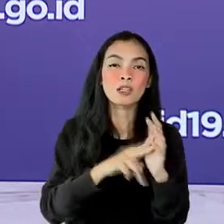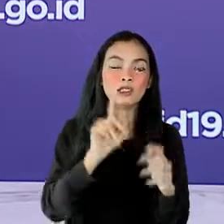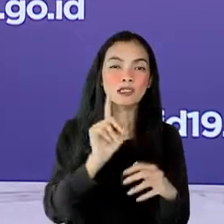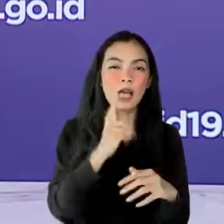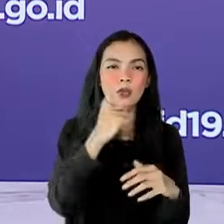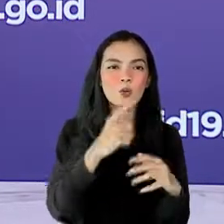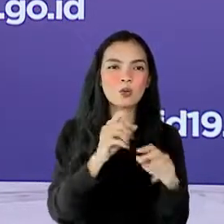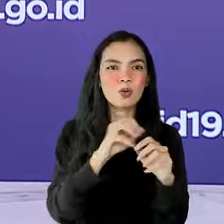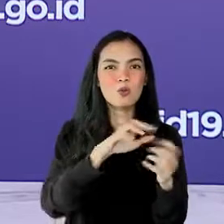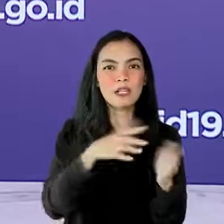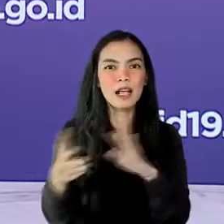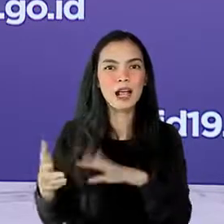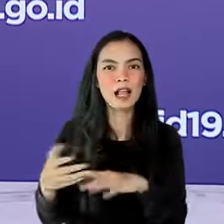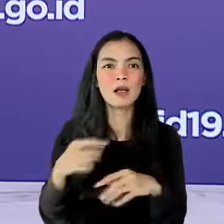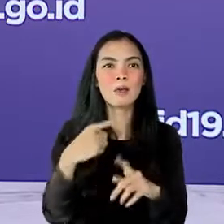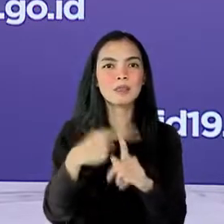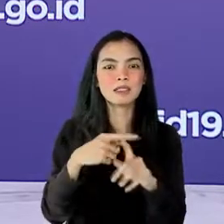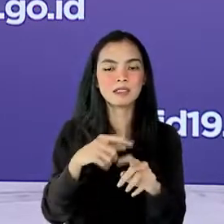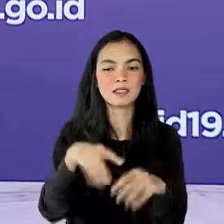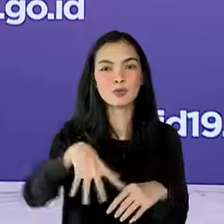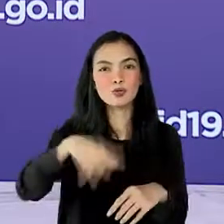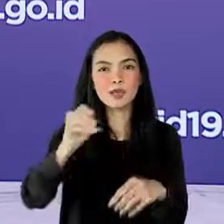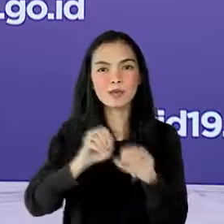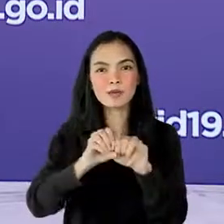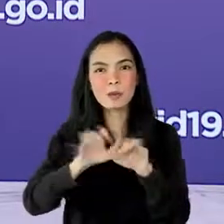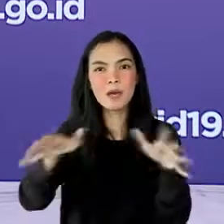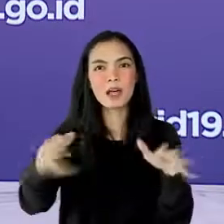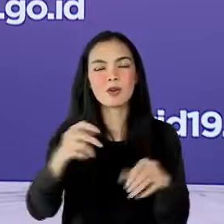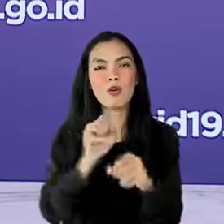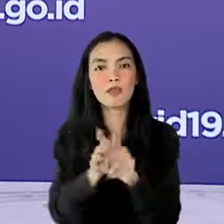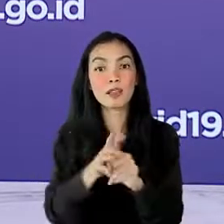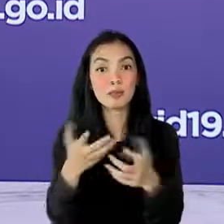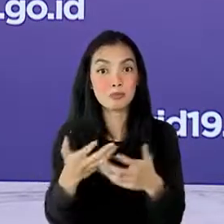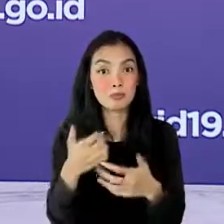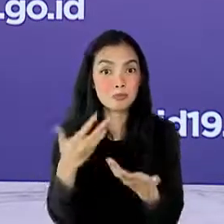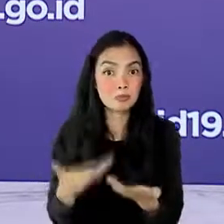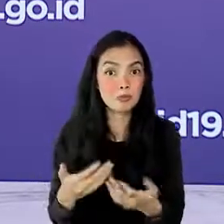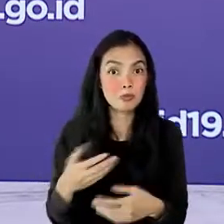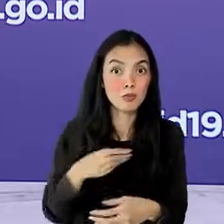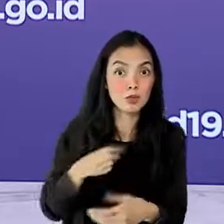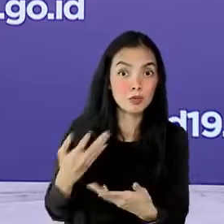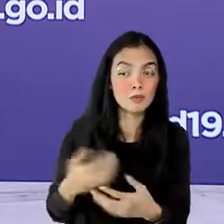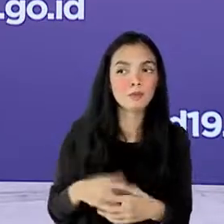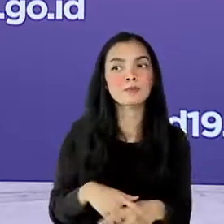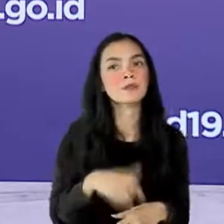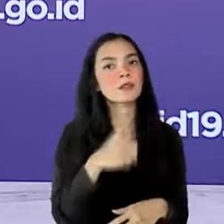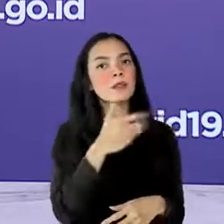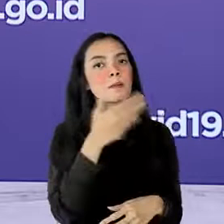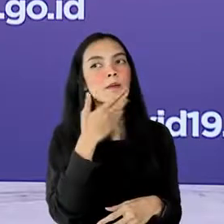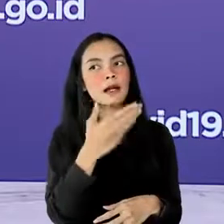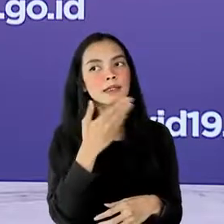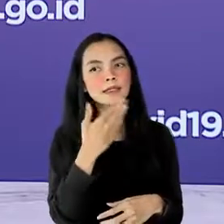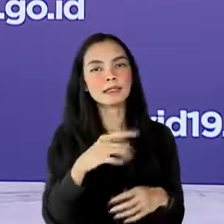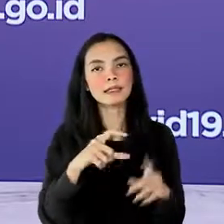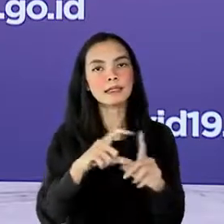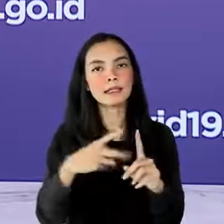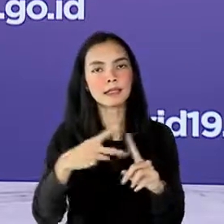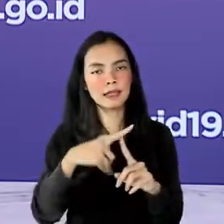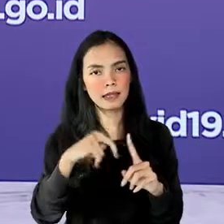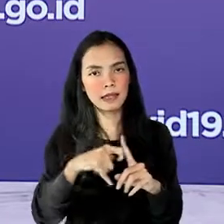epicentrum penyebaran COVID-19 terima kasih terima kasih kepada detik.com dan CNN Indonesia